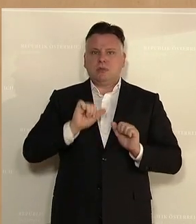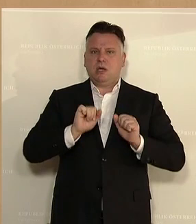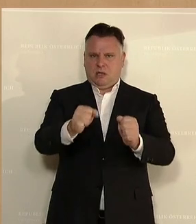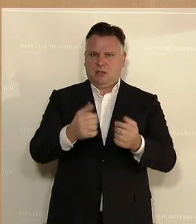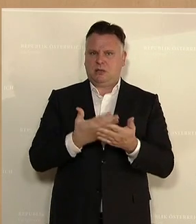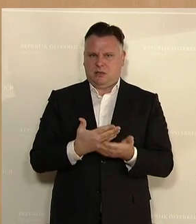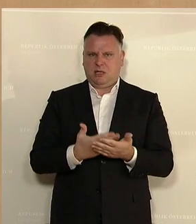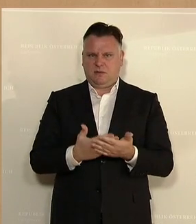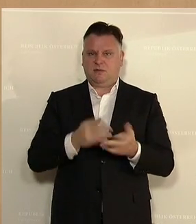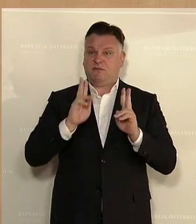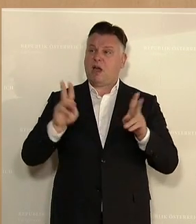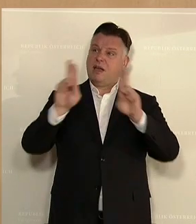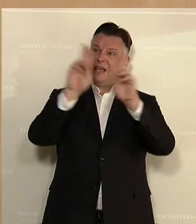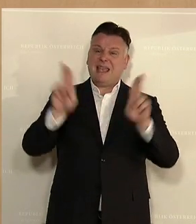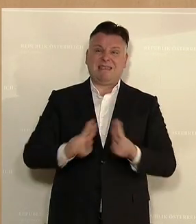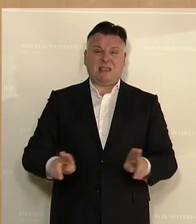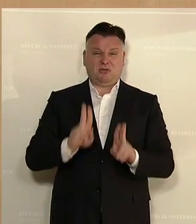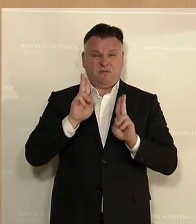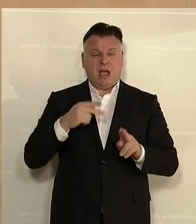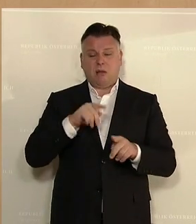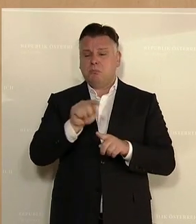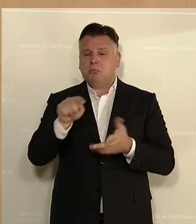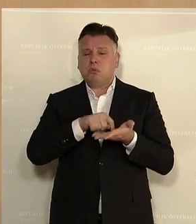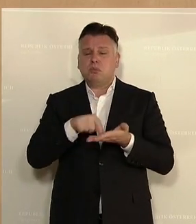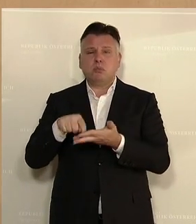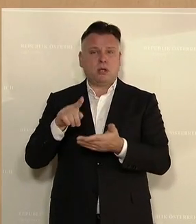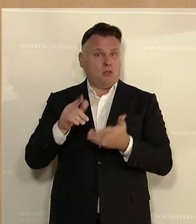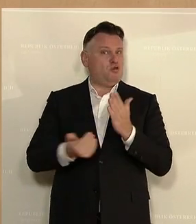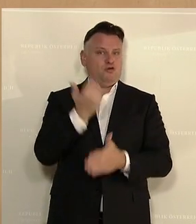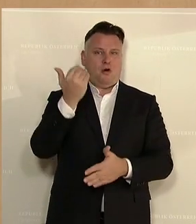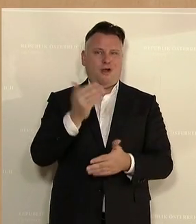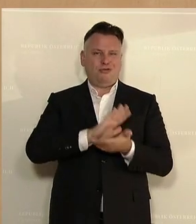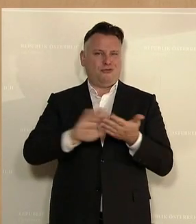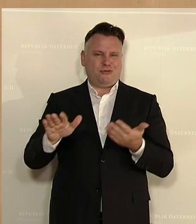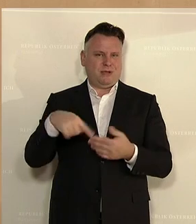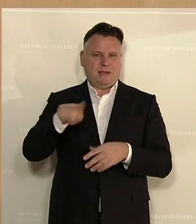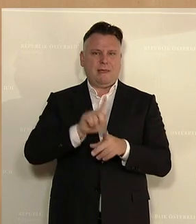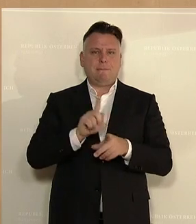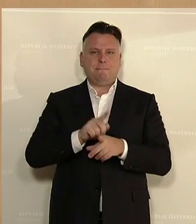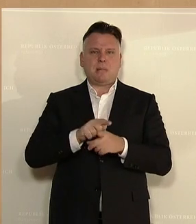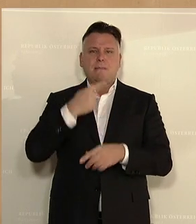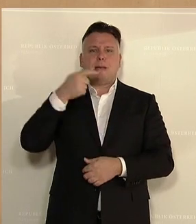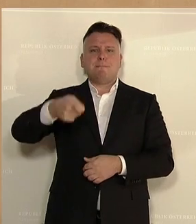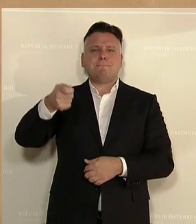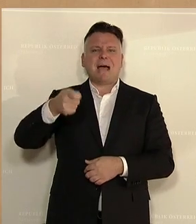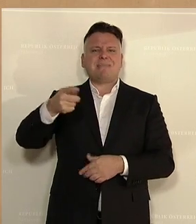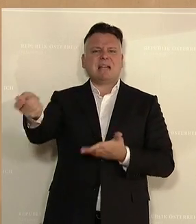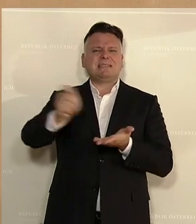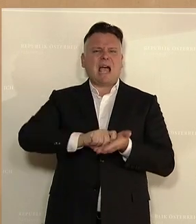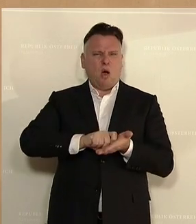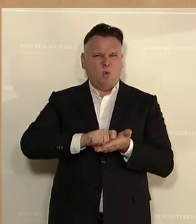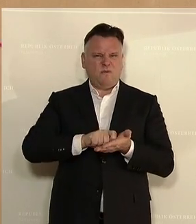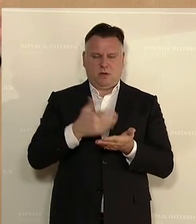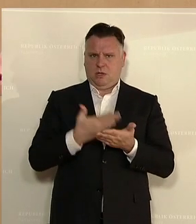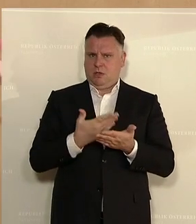international absolutes Neuland bedeuten. Wovon spreche ich? Ich spreche vom Mandatskauf. Das gibt es auf der ganzen Welt nirgends.